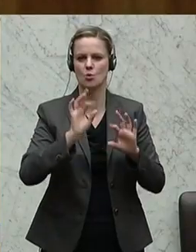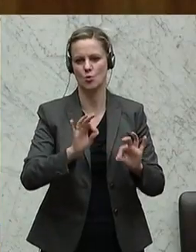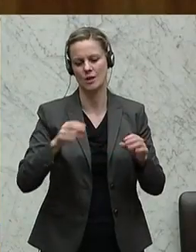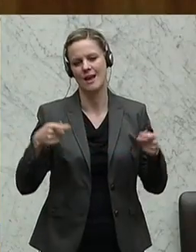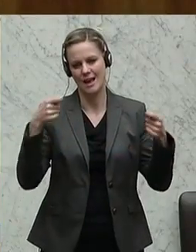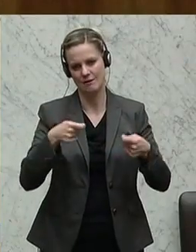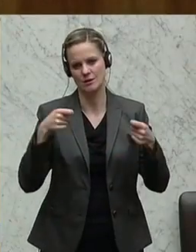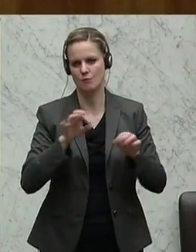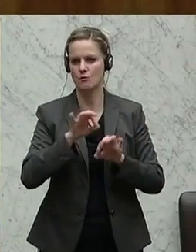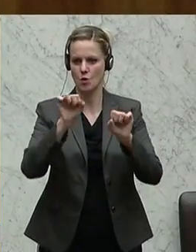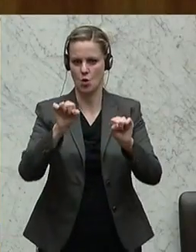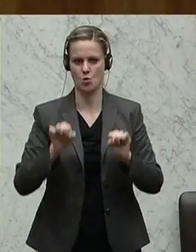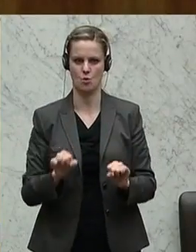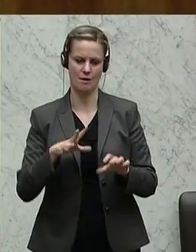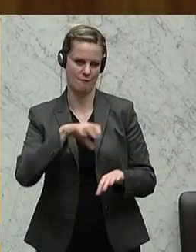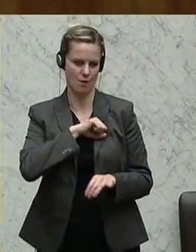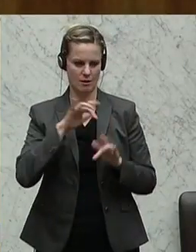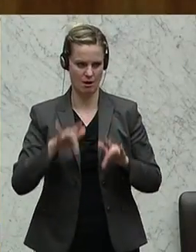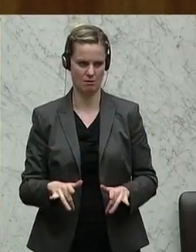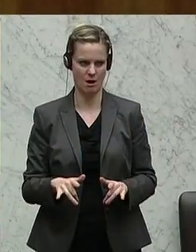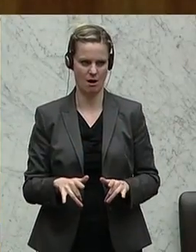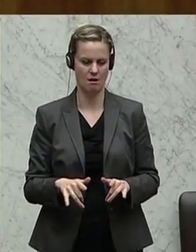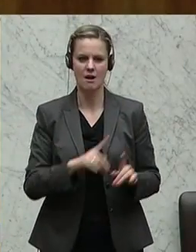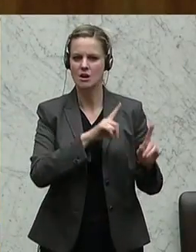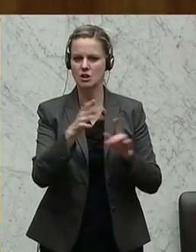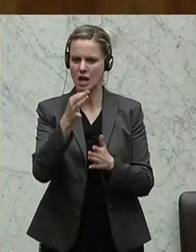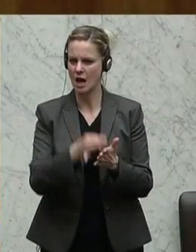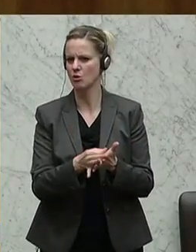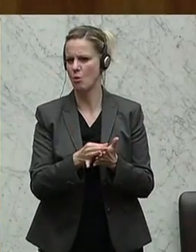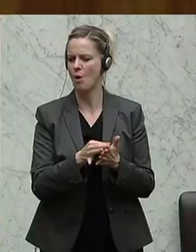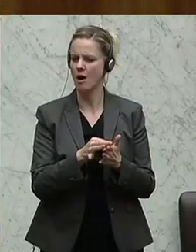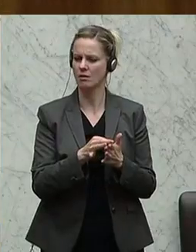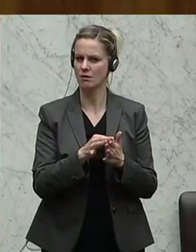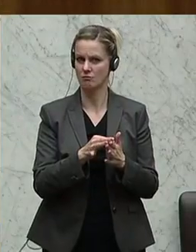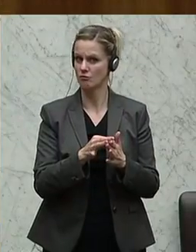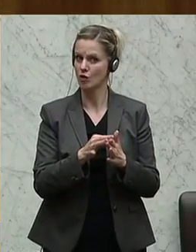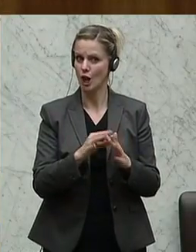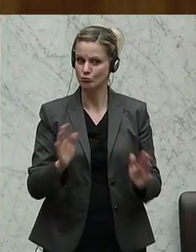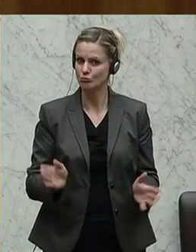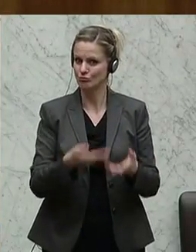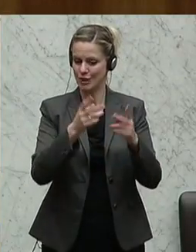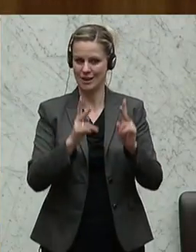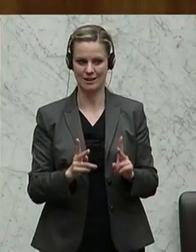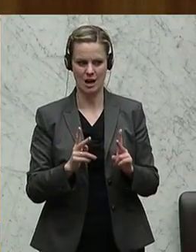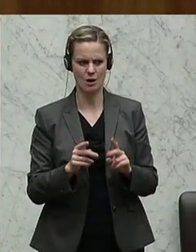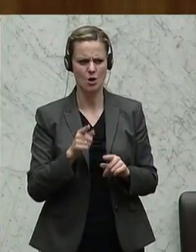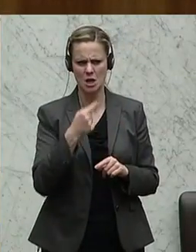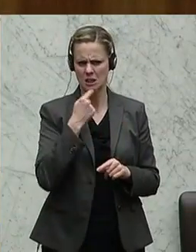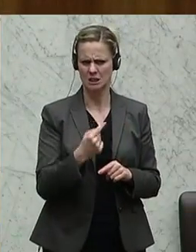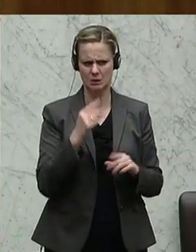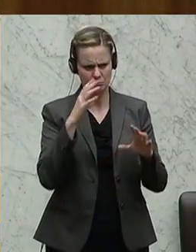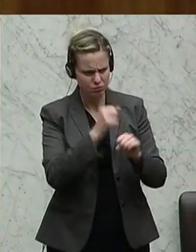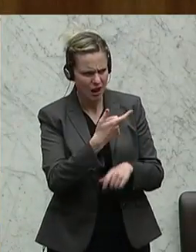Kunden zugutekommen. Es ist für die Standortattraktivität, die erhöht wird. Und weil du von Analex